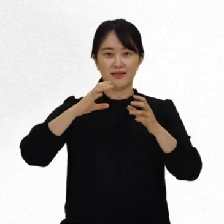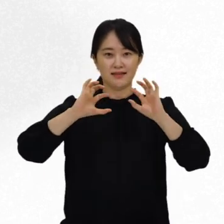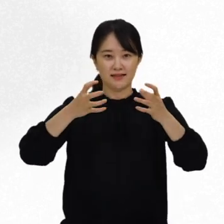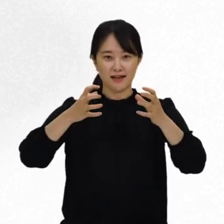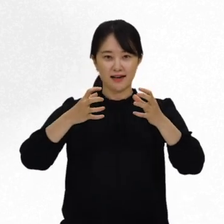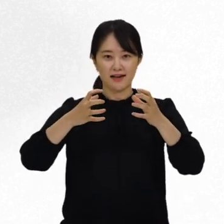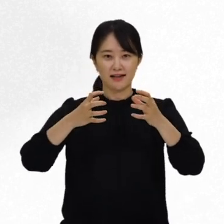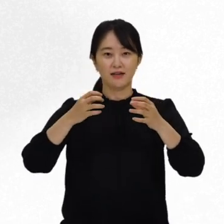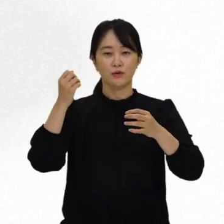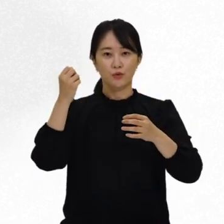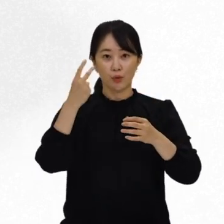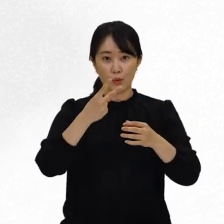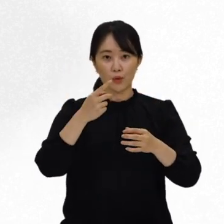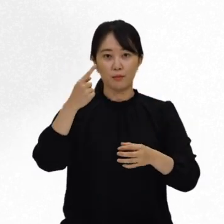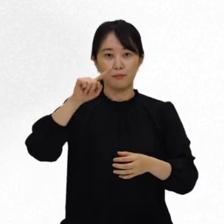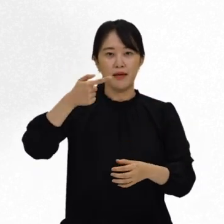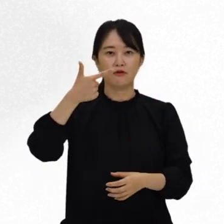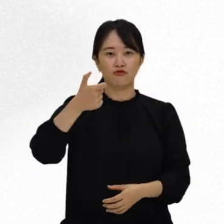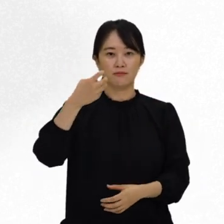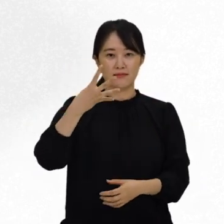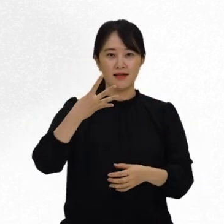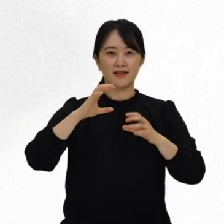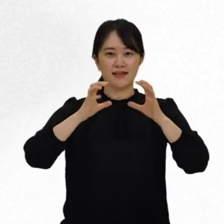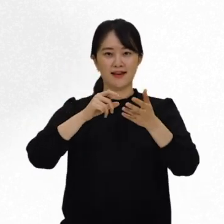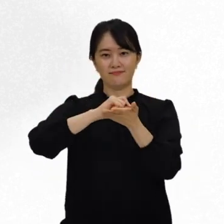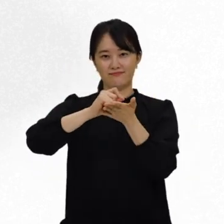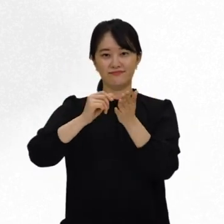164개국이 서명하였습니다.